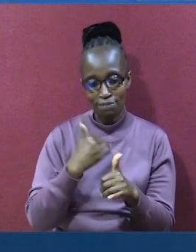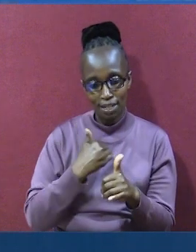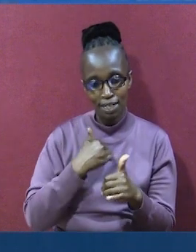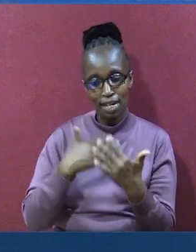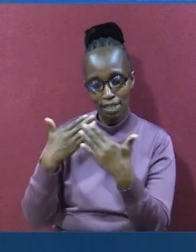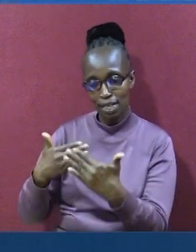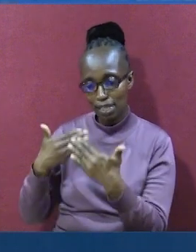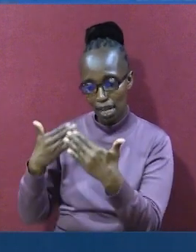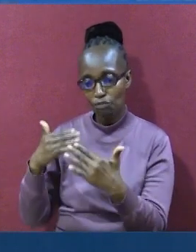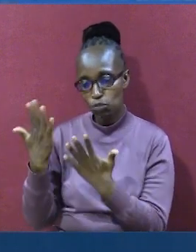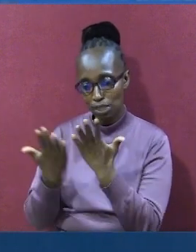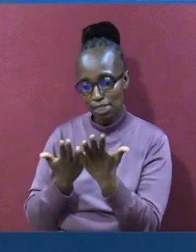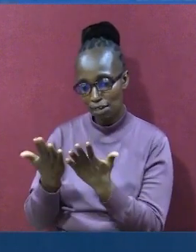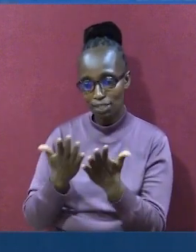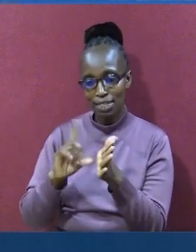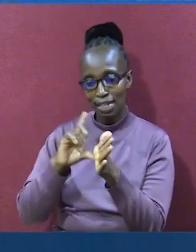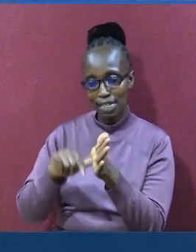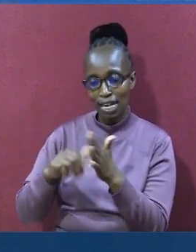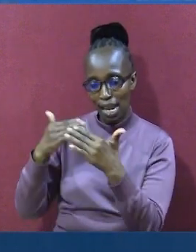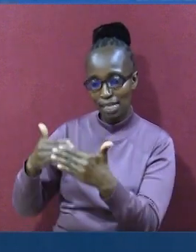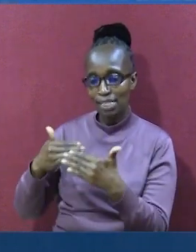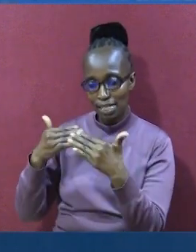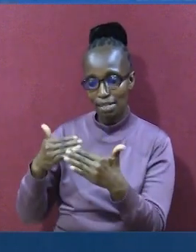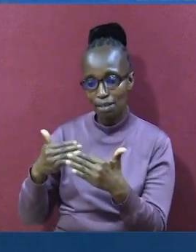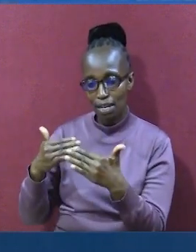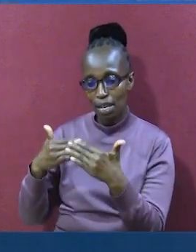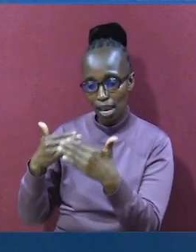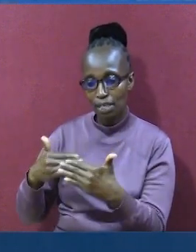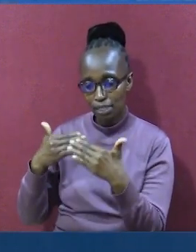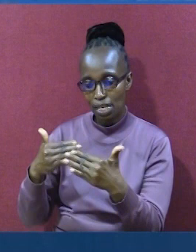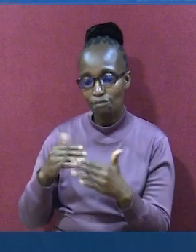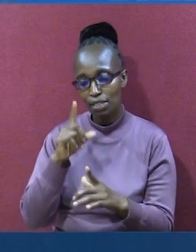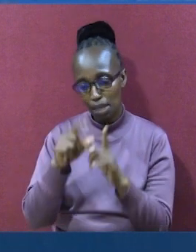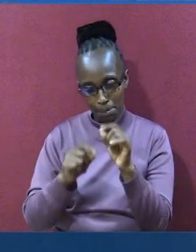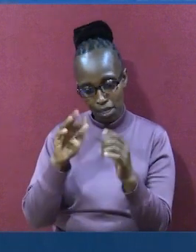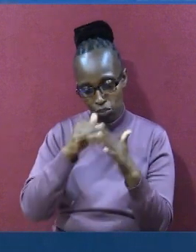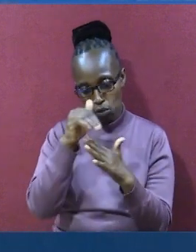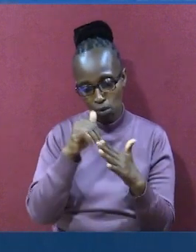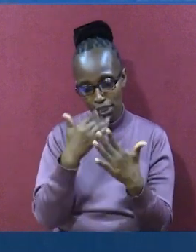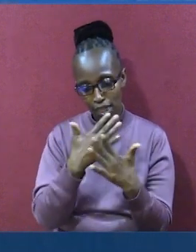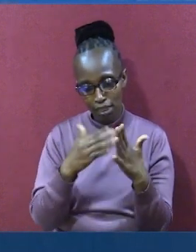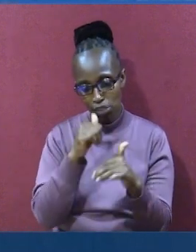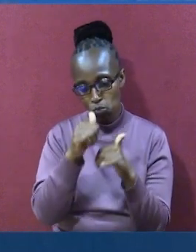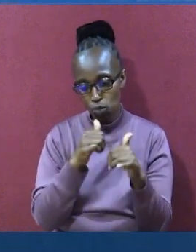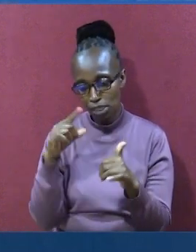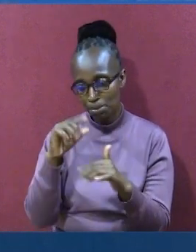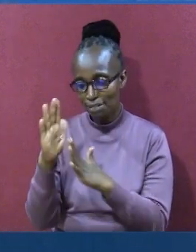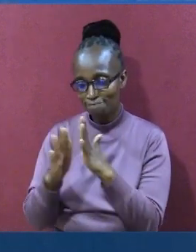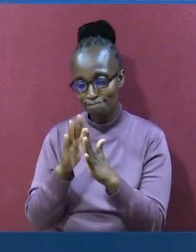Naye aka imiza kuyanda. Akatuasi hangi za maziwa. Na ndama alio iandaa.